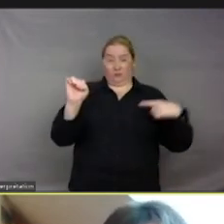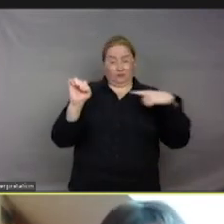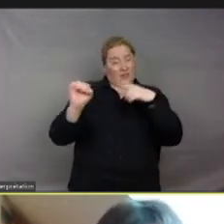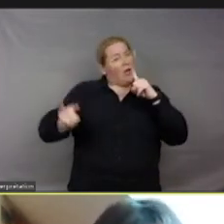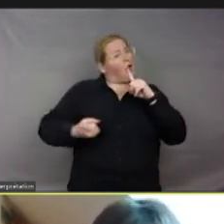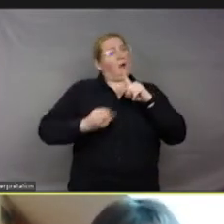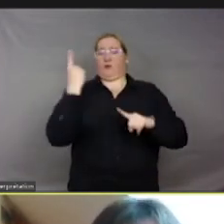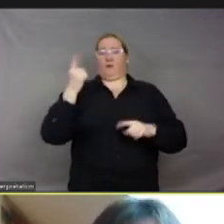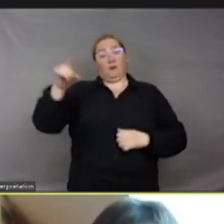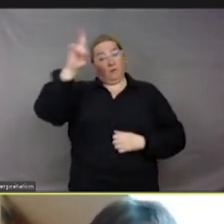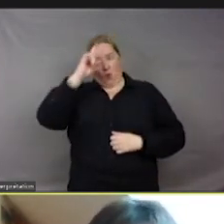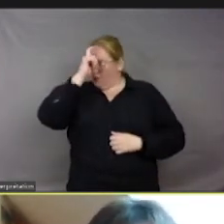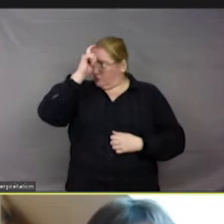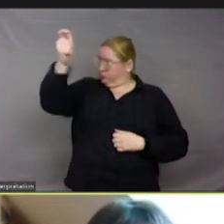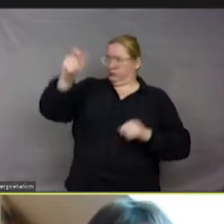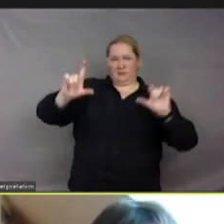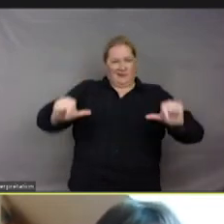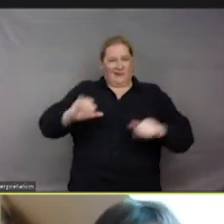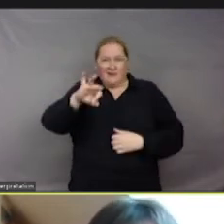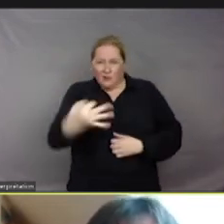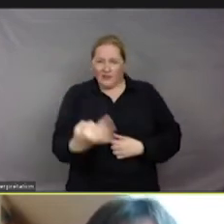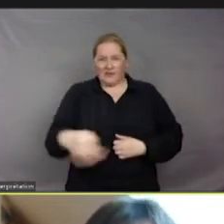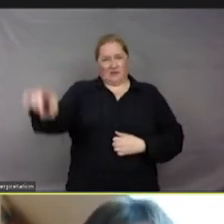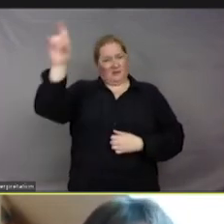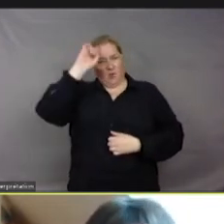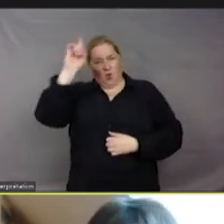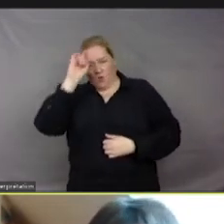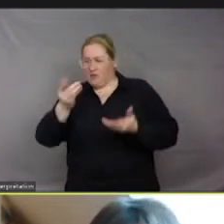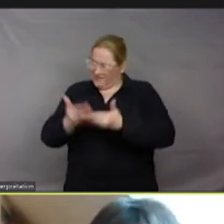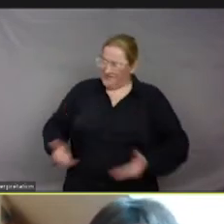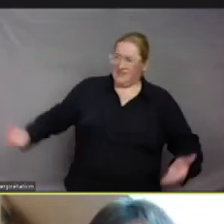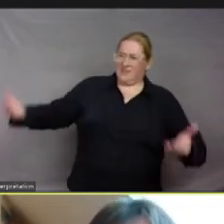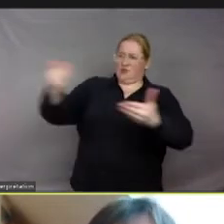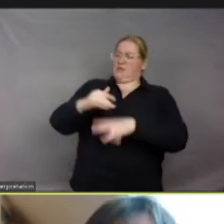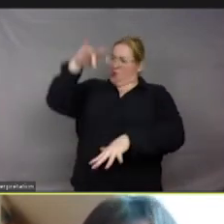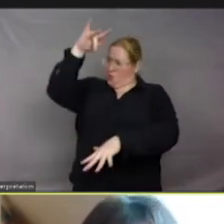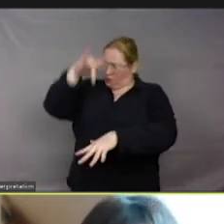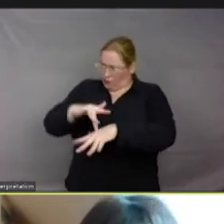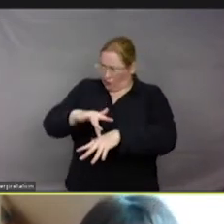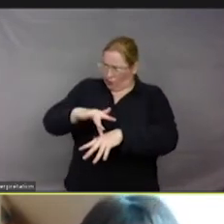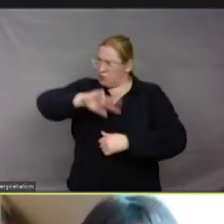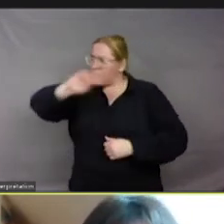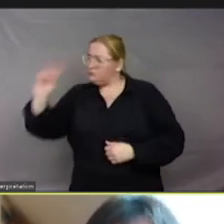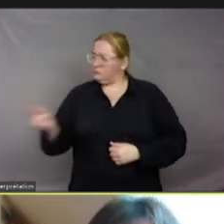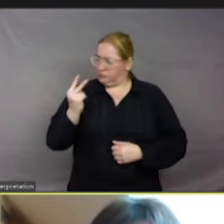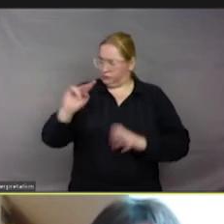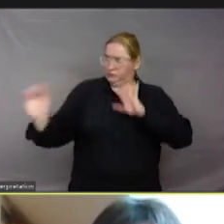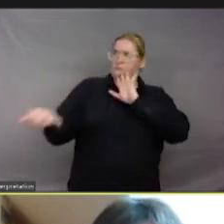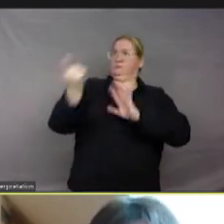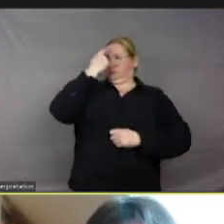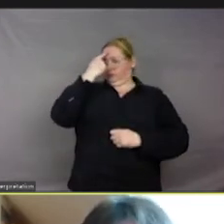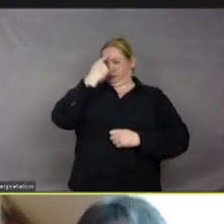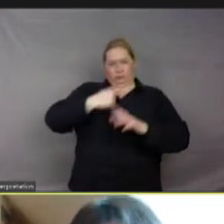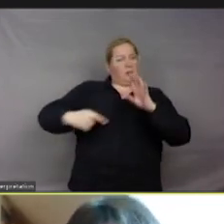sentient raisonne parce qu'il tire des leçons efficaces de l'expérience. Il sait s'adapter, il